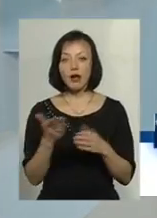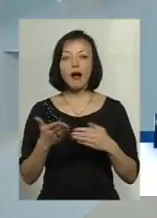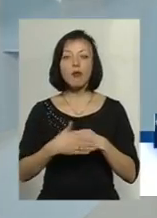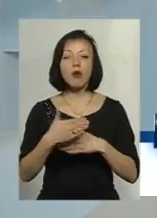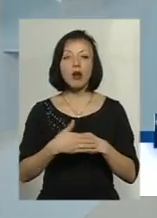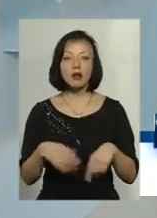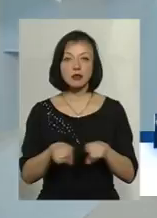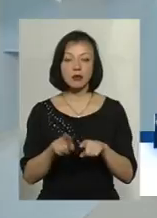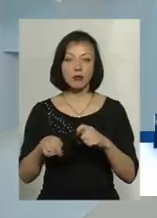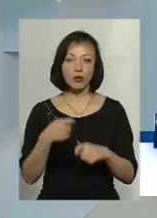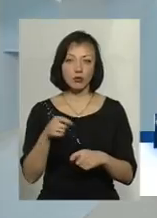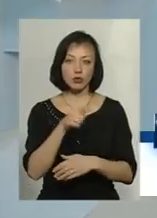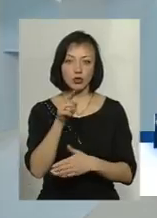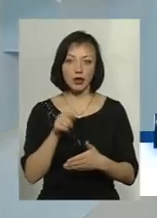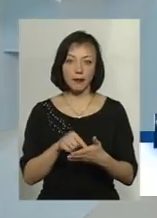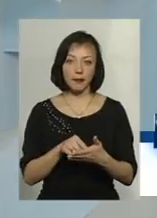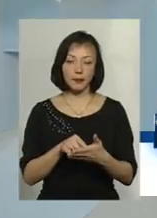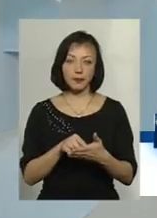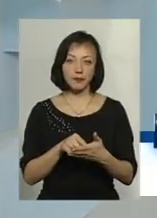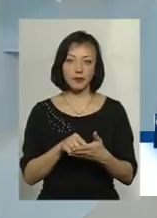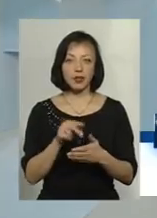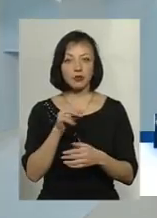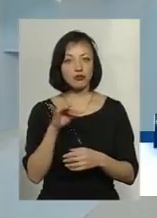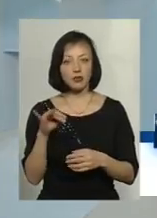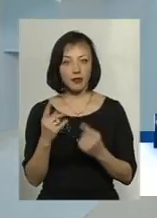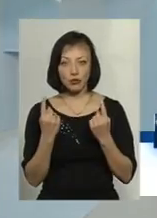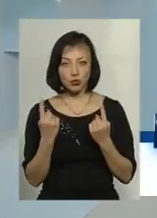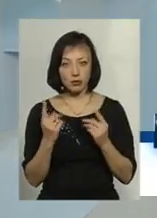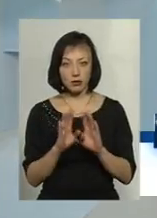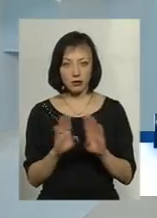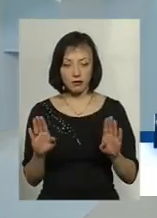такі правопорушення? Чи воно не суттєве?